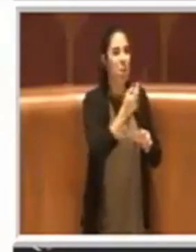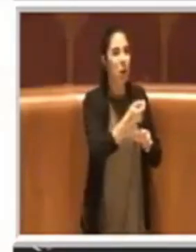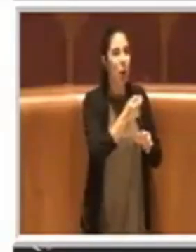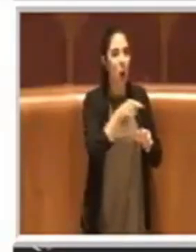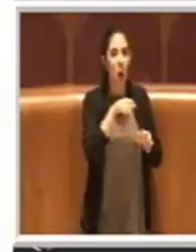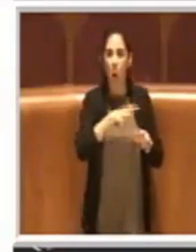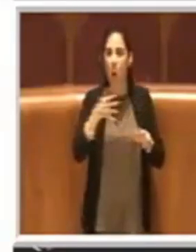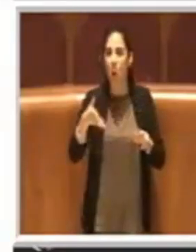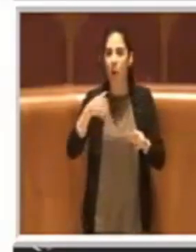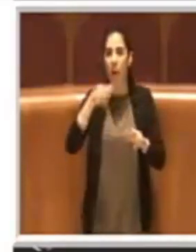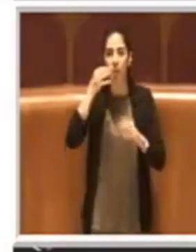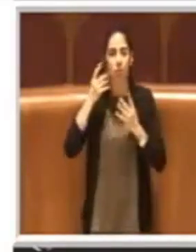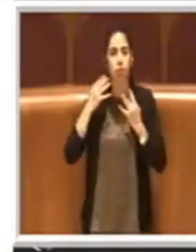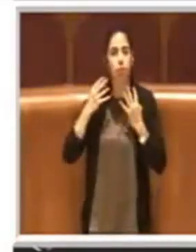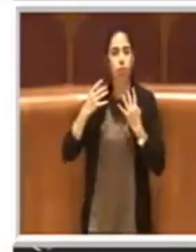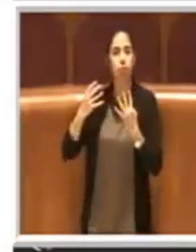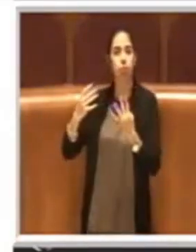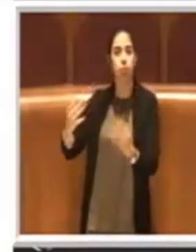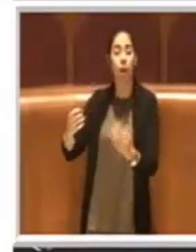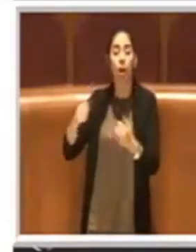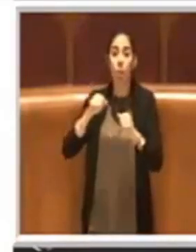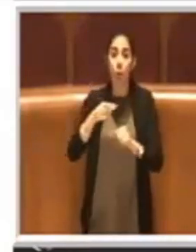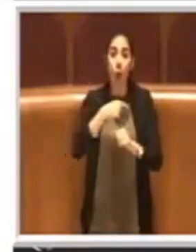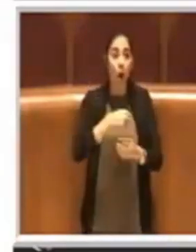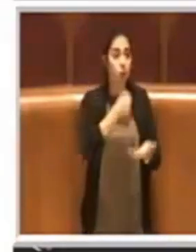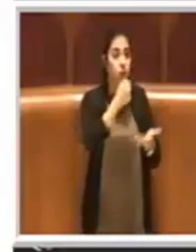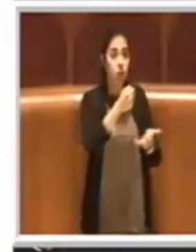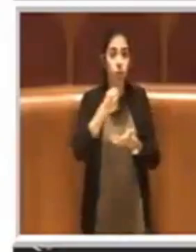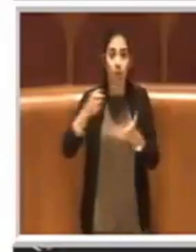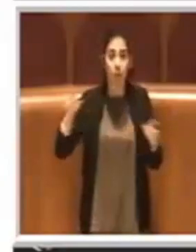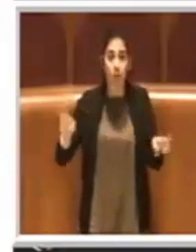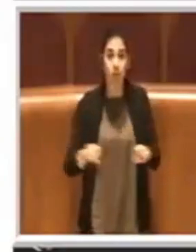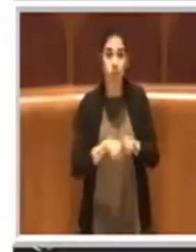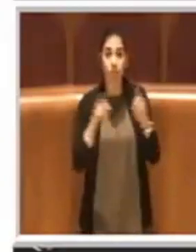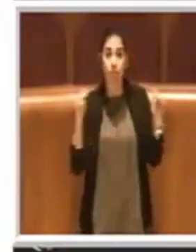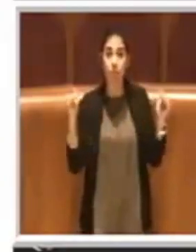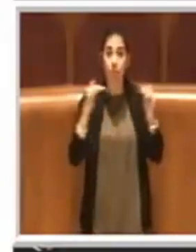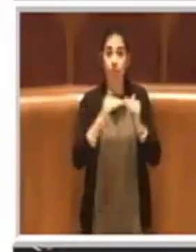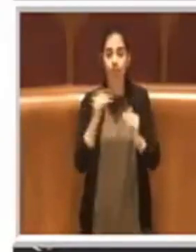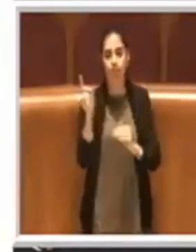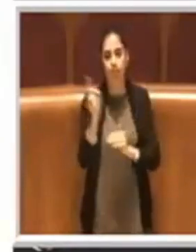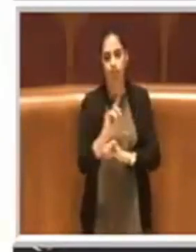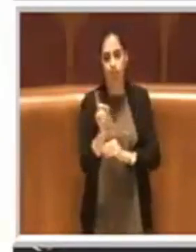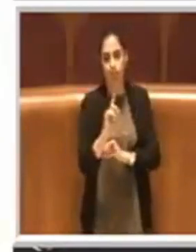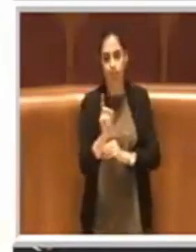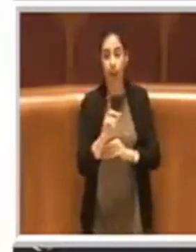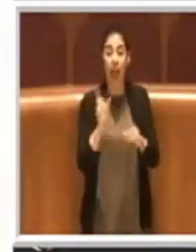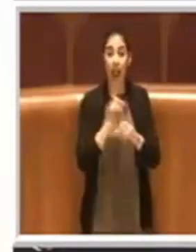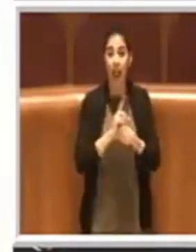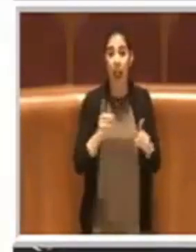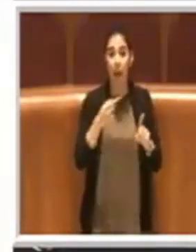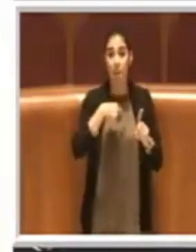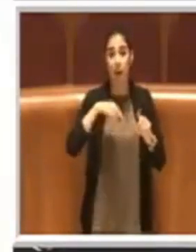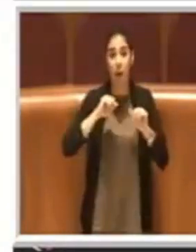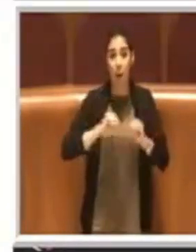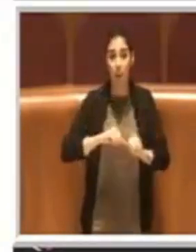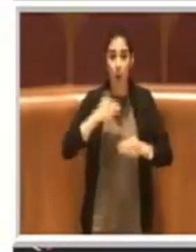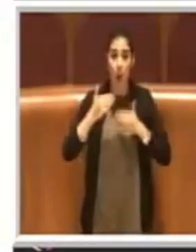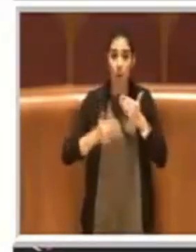verde, noi non possiamo dare la stessa quantità di fondi, è ovvio che non possiamo neanche procedere a